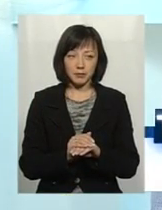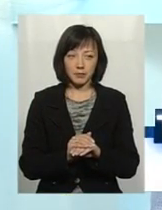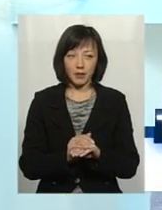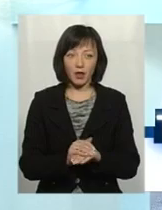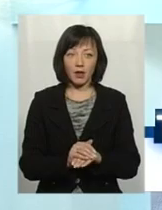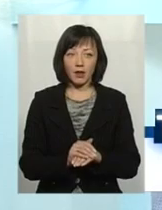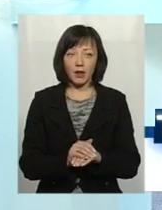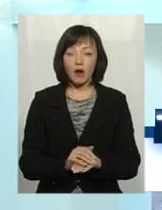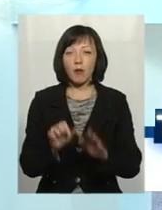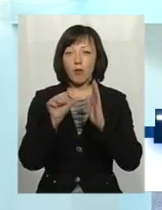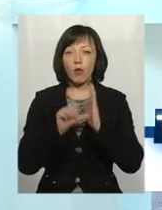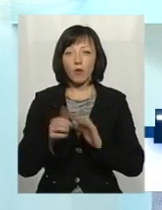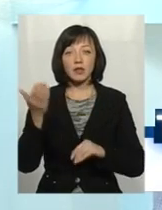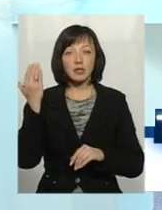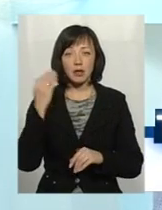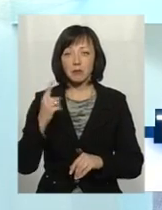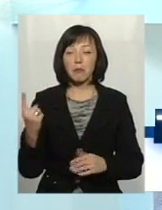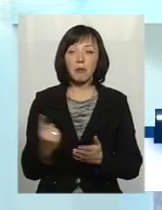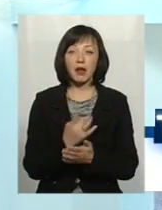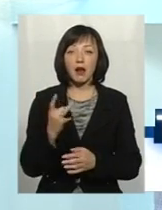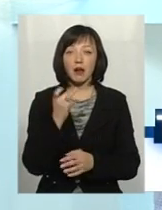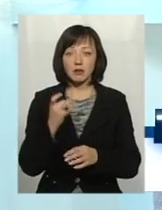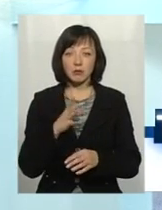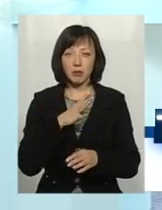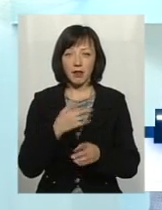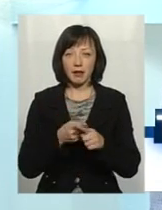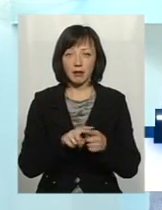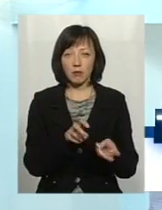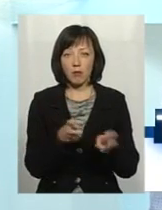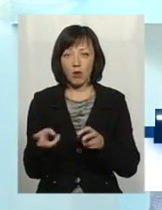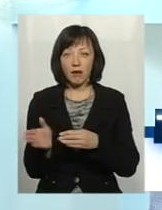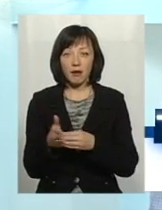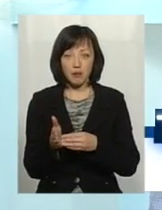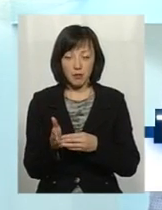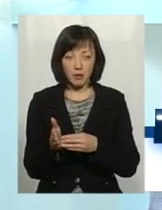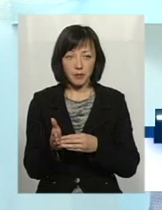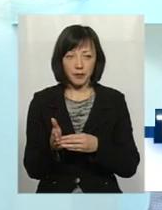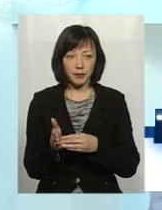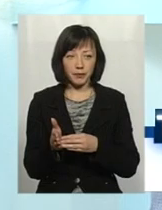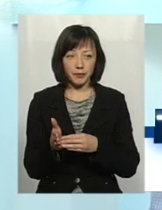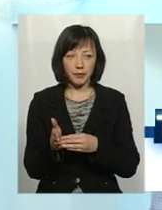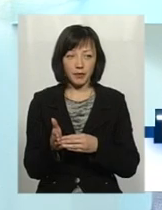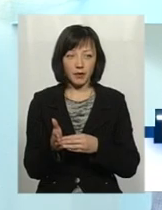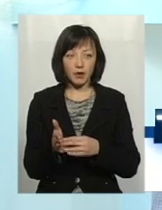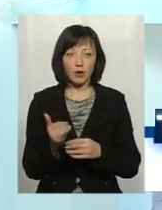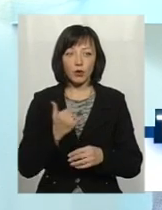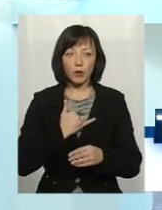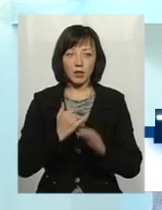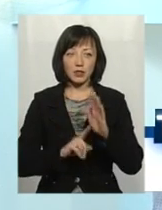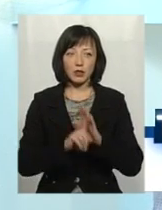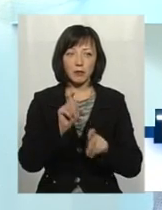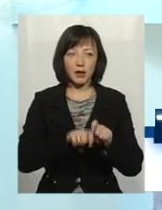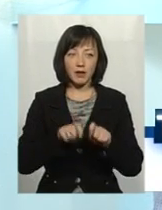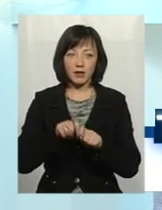Півгода назад перший раз цей мор Рыби у нас почалися провірки.